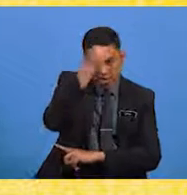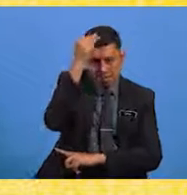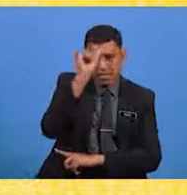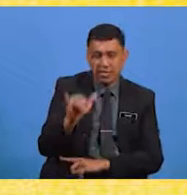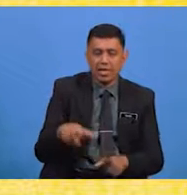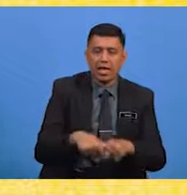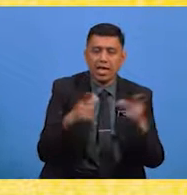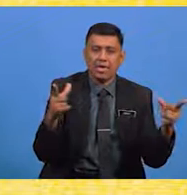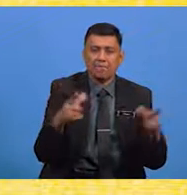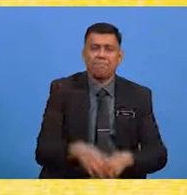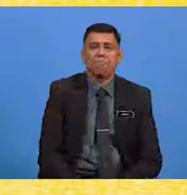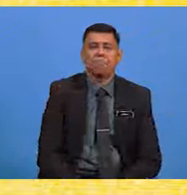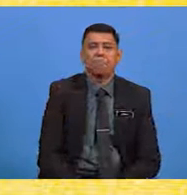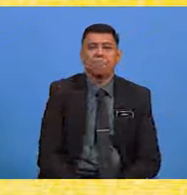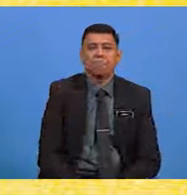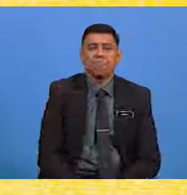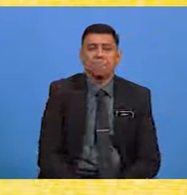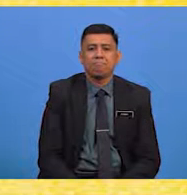Nabi yang lain